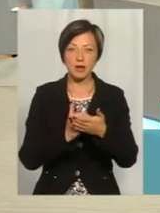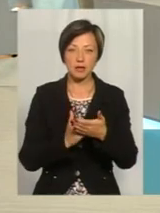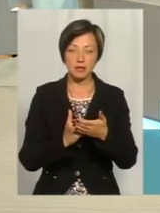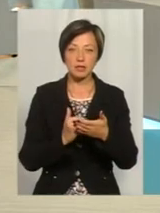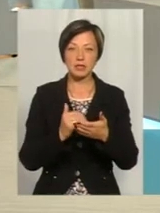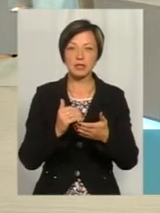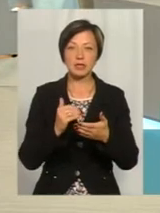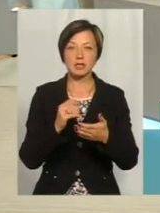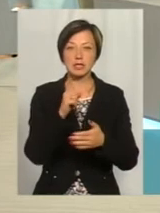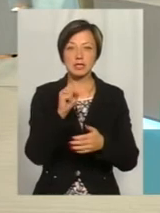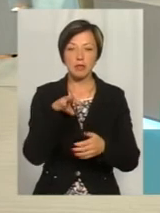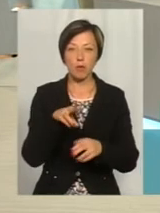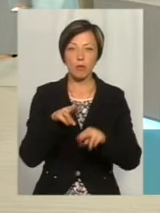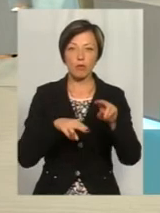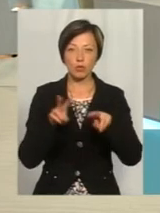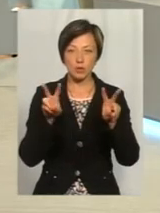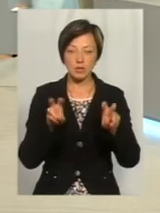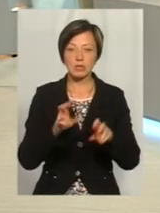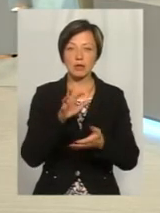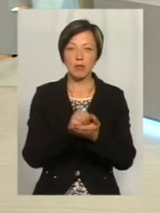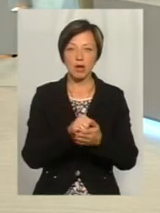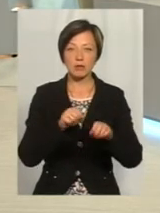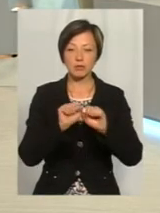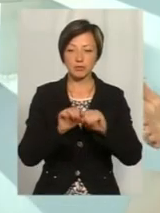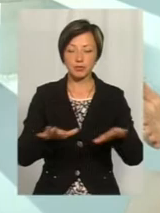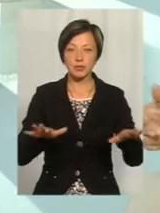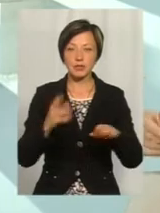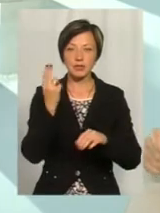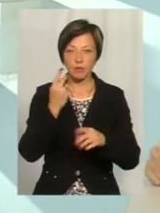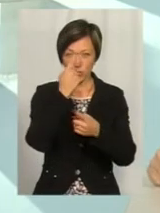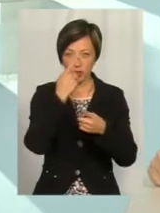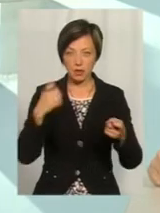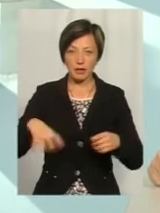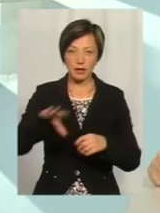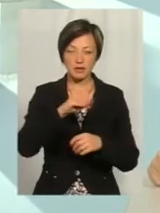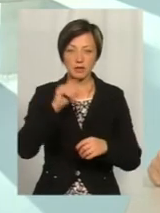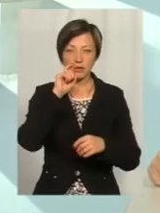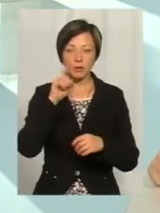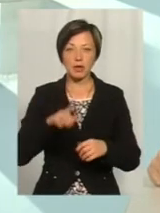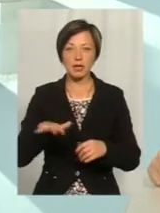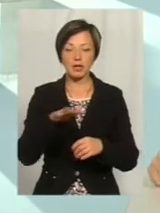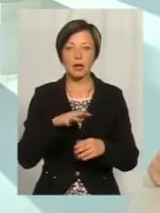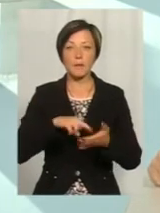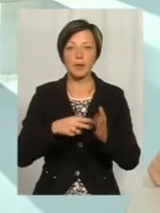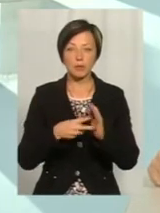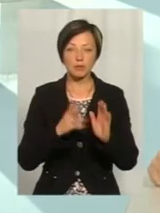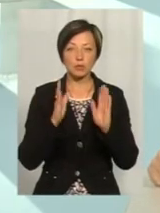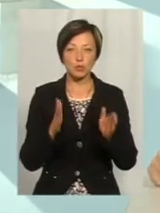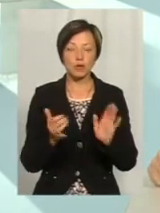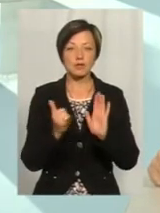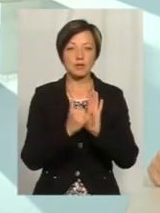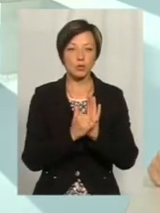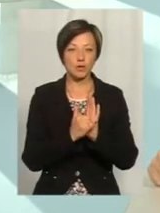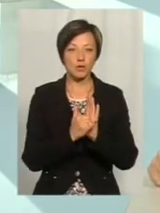«Зеонбуд», який якраз займається роздачою цифрового сигналу на всі території України. Передбачається, що буде встановлено